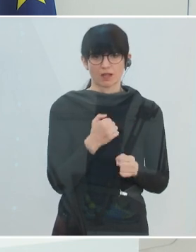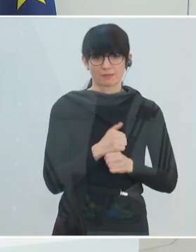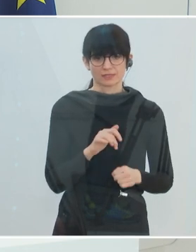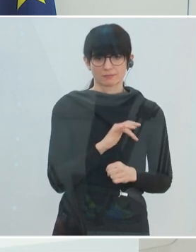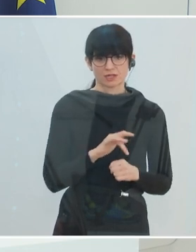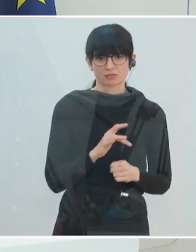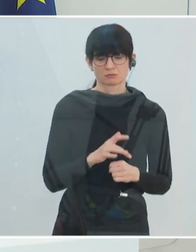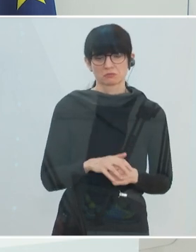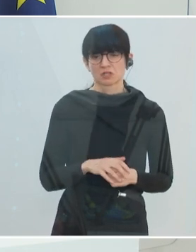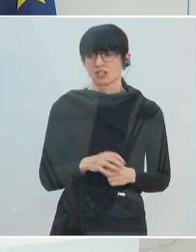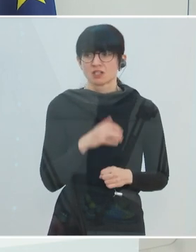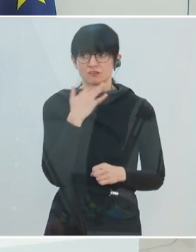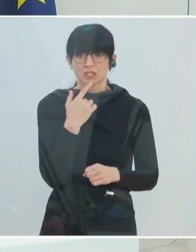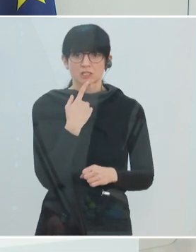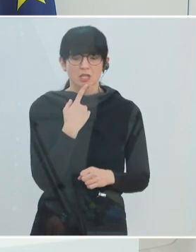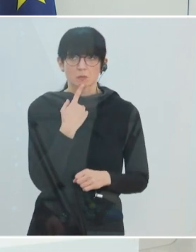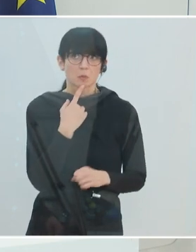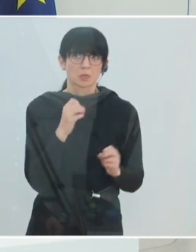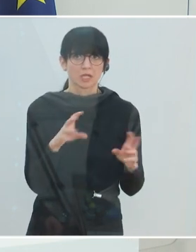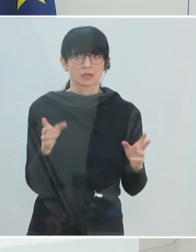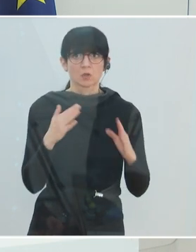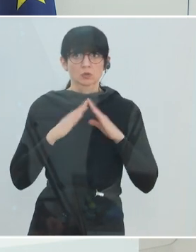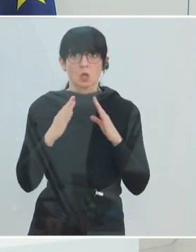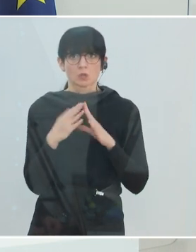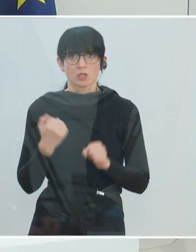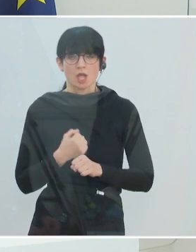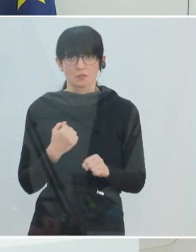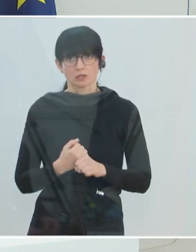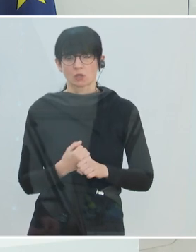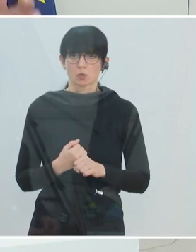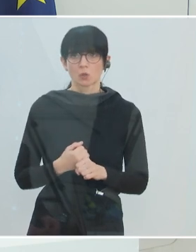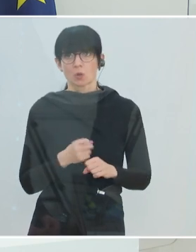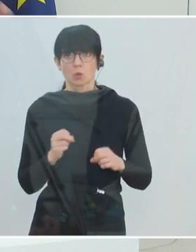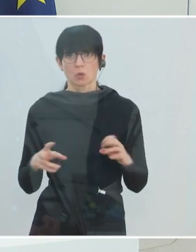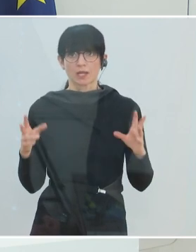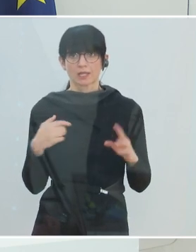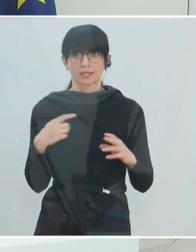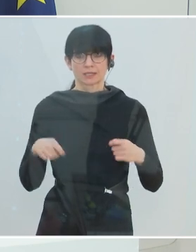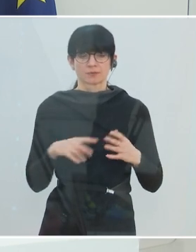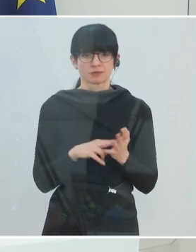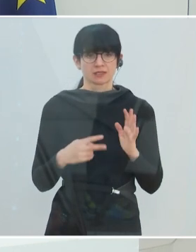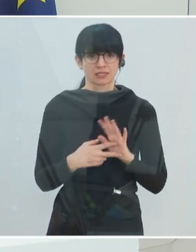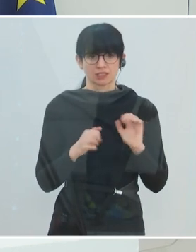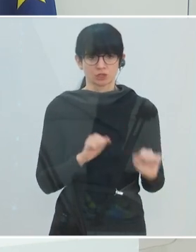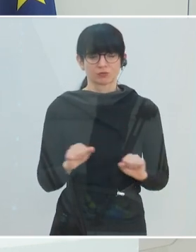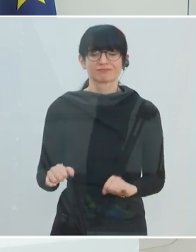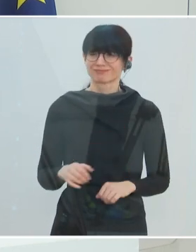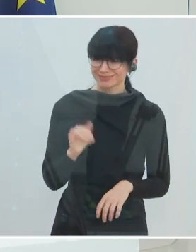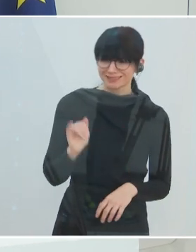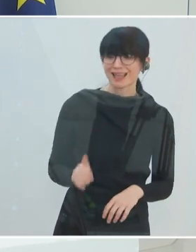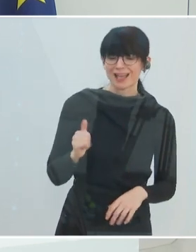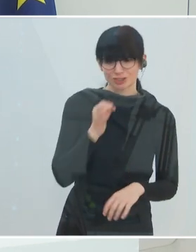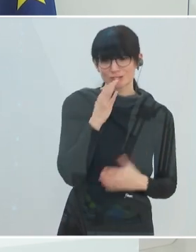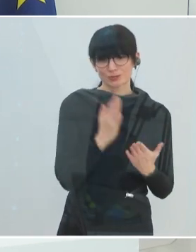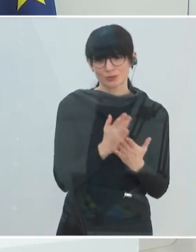wird so leicht dahingesagt, naja, dann arbeitet man halt zu Hause. Und es gibt ja heute alle technischen Möglichkeiten, da stimmt schon alles.